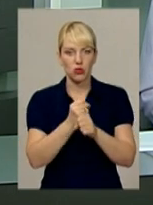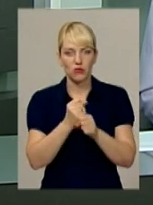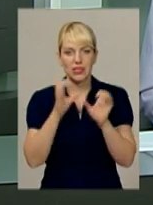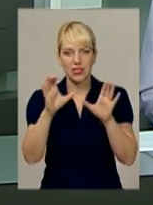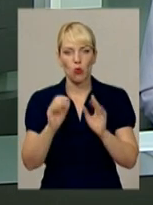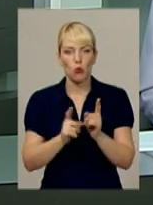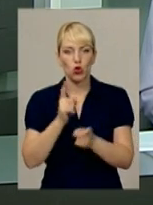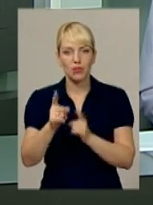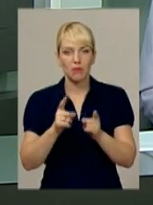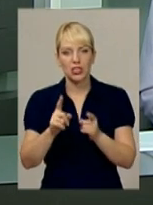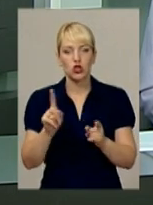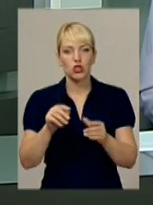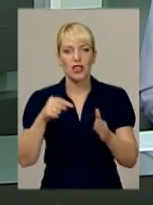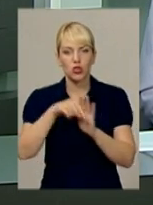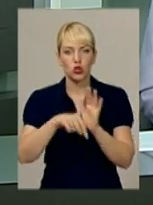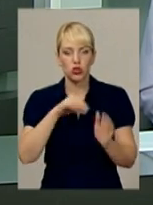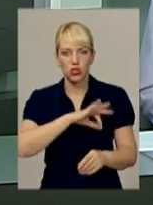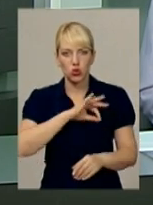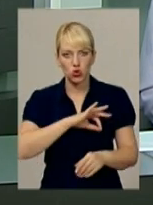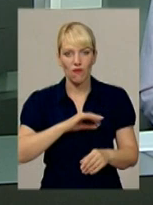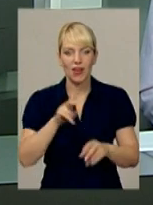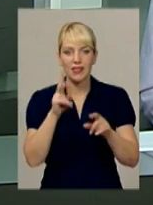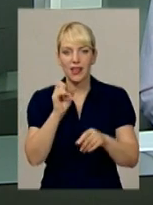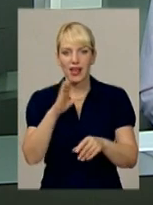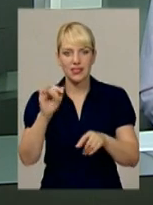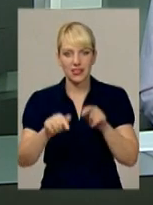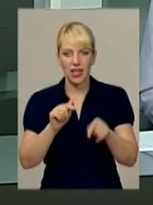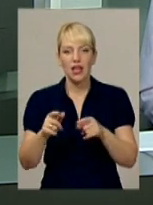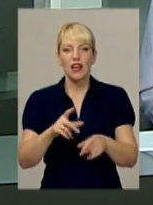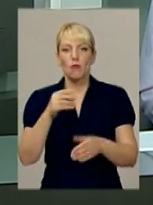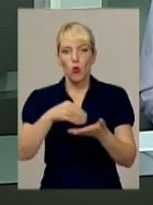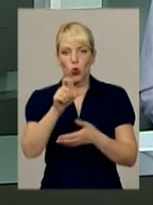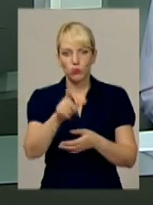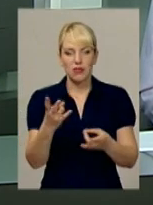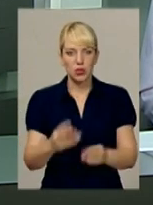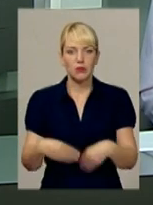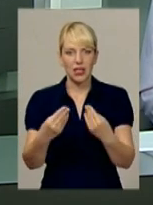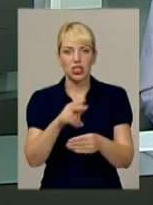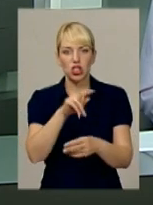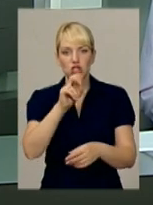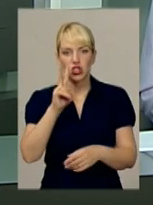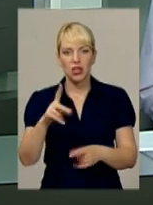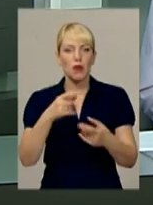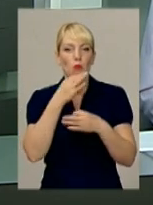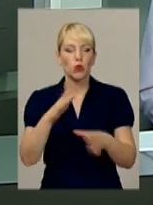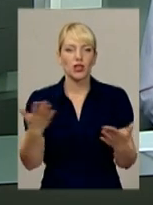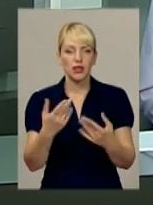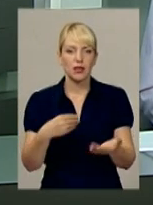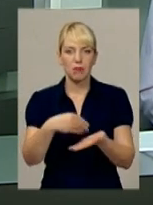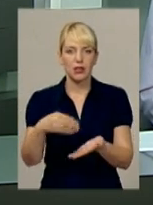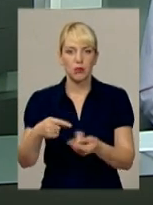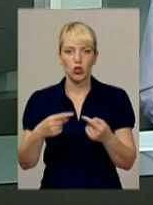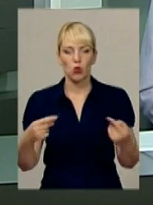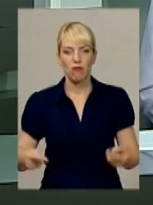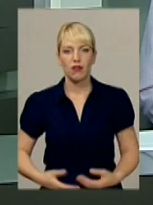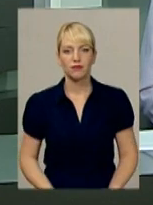застосування реєстраторів розрахункових операцій. Відтепер покупцеві зобов'язані видавати чек практично за будь-який придбаний товар.